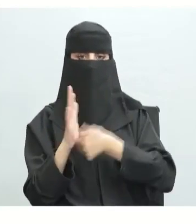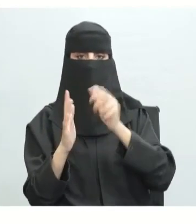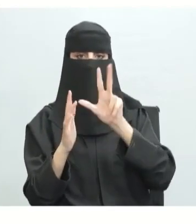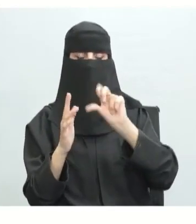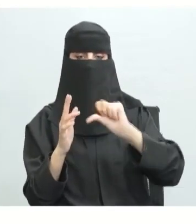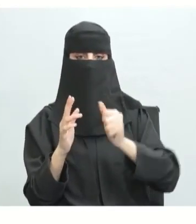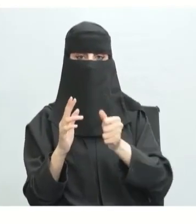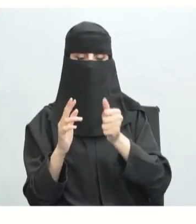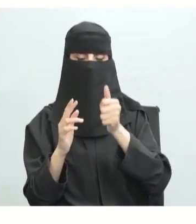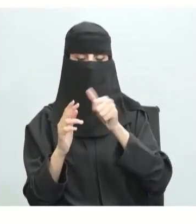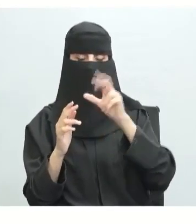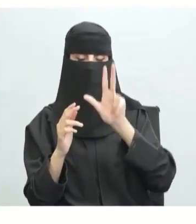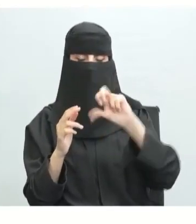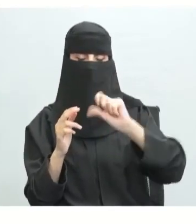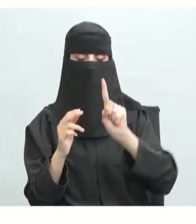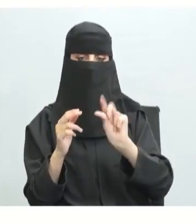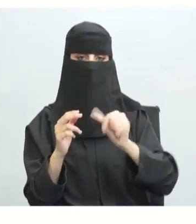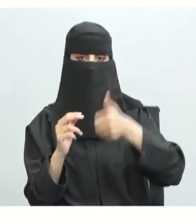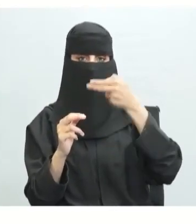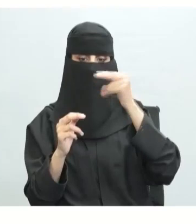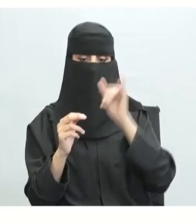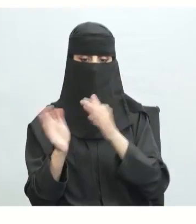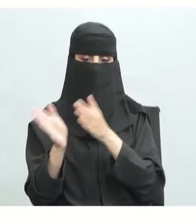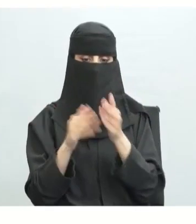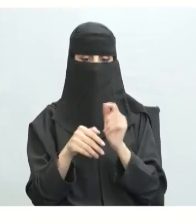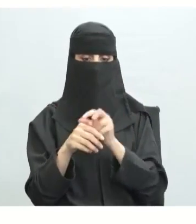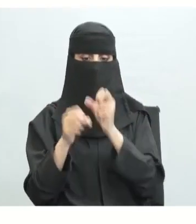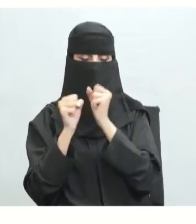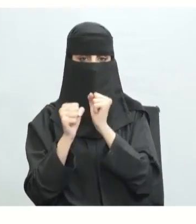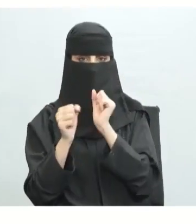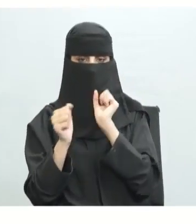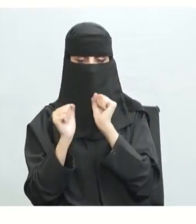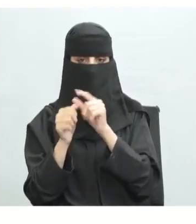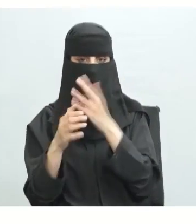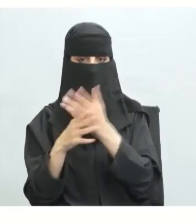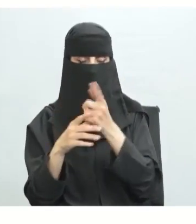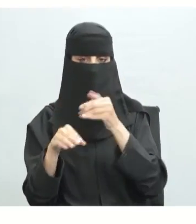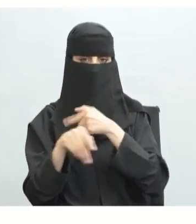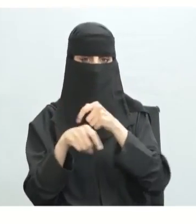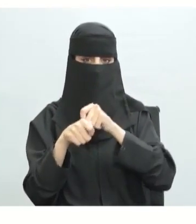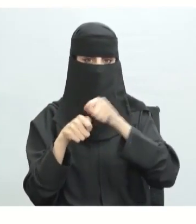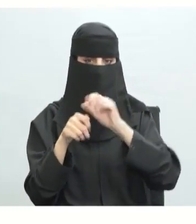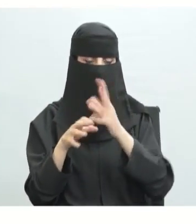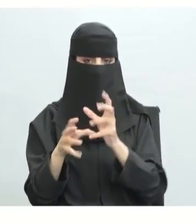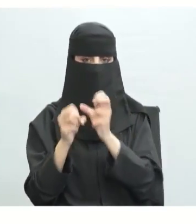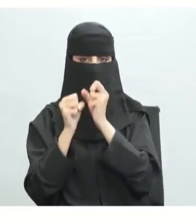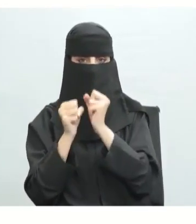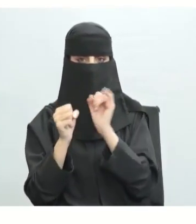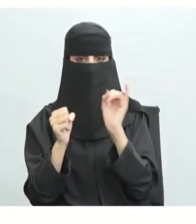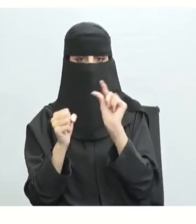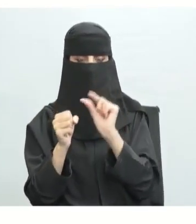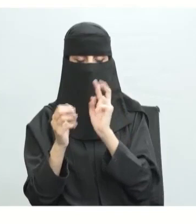المعلومات أيضا صعوبة المادة المقروعة والزمن المتاح للقراءة وكل هذا يدخل في سرعة القراءة مع فهمها